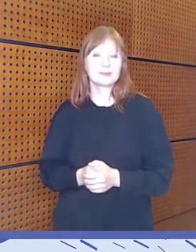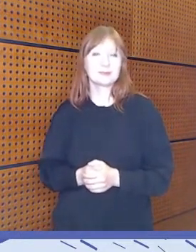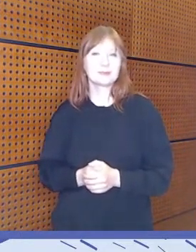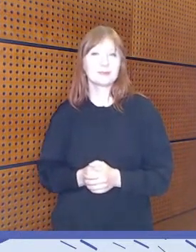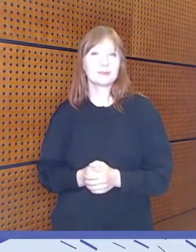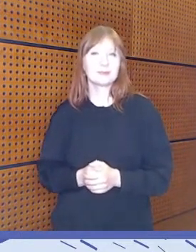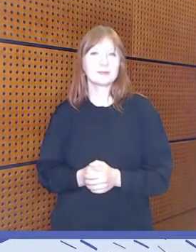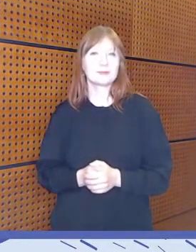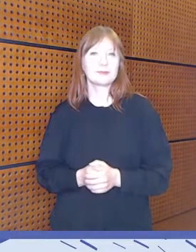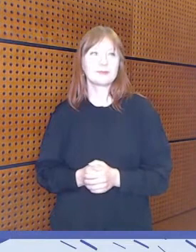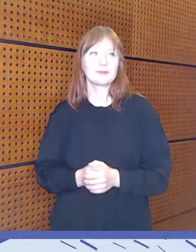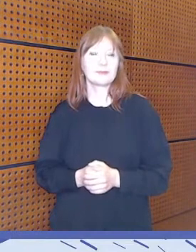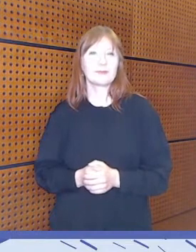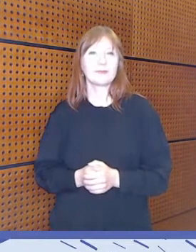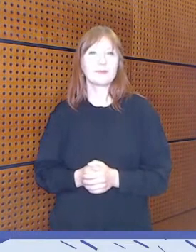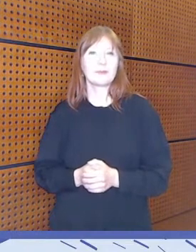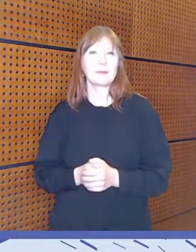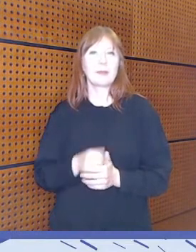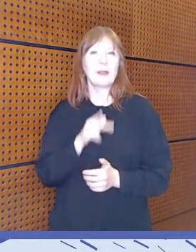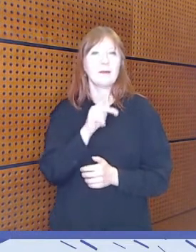Kati ja sitten Ulla.